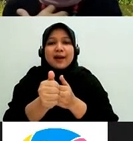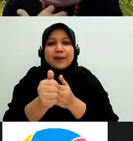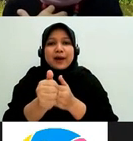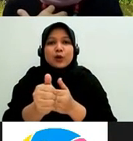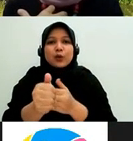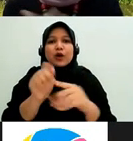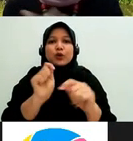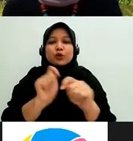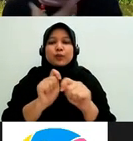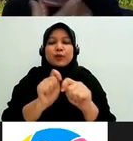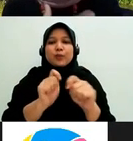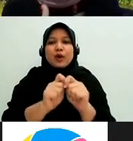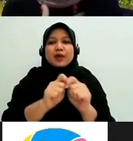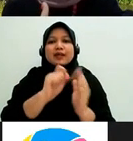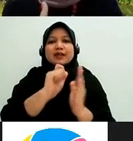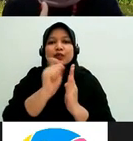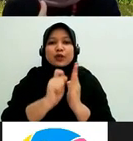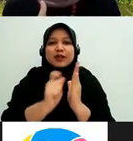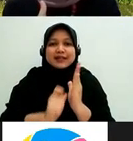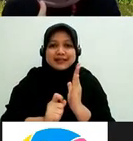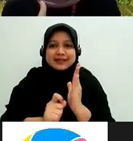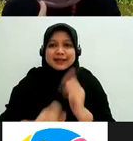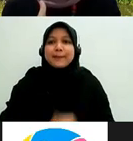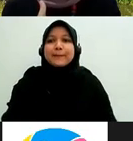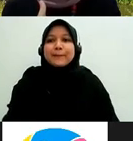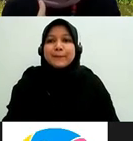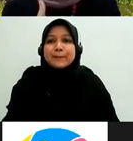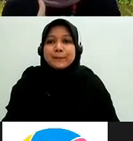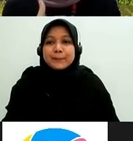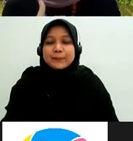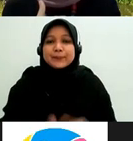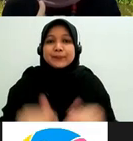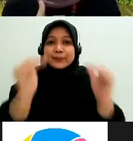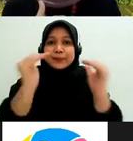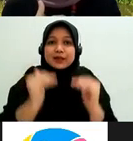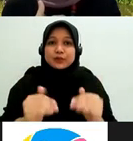karya jurnalistik boleh slide selanjutnya Mas Andi